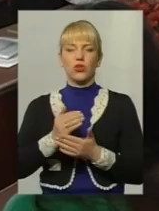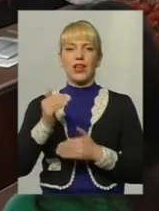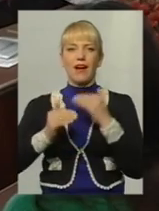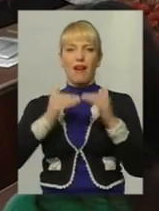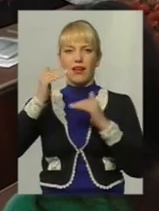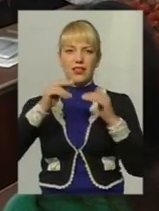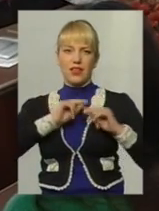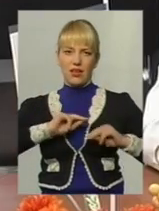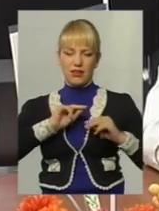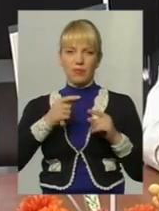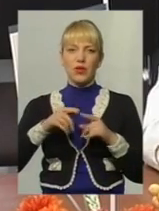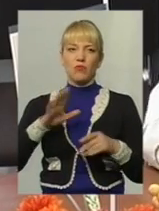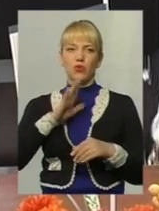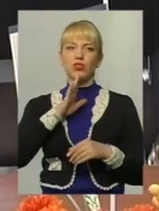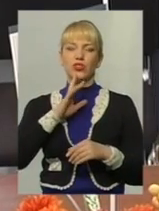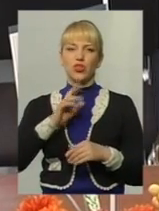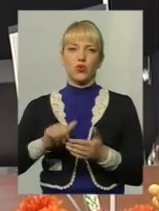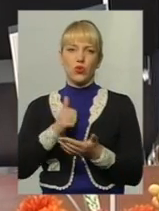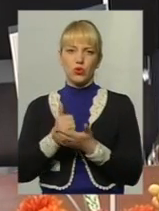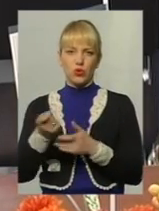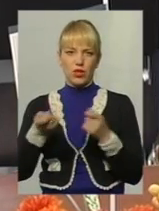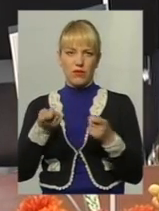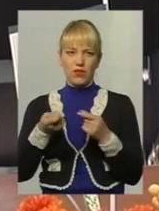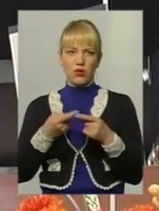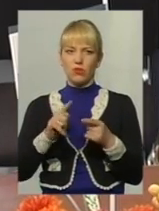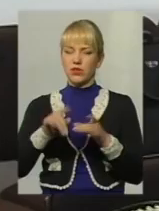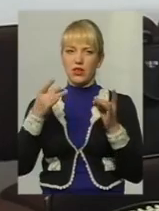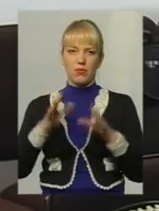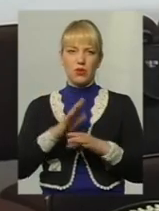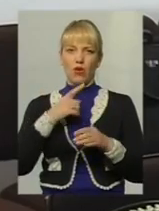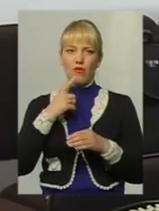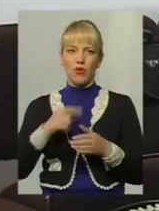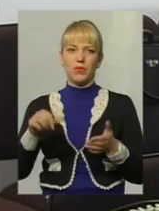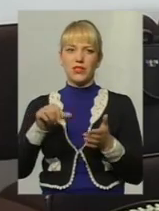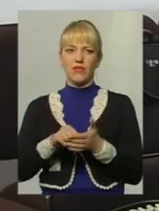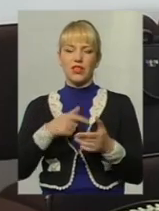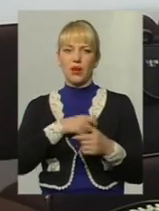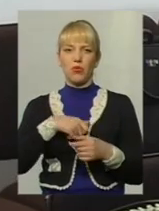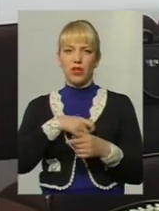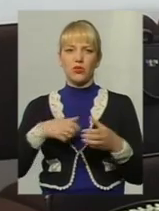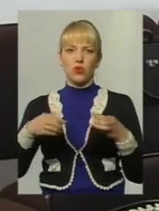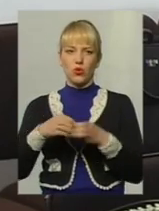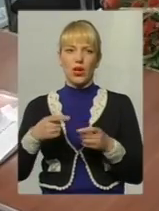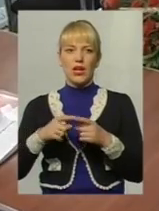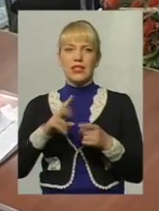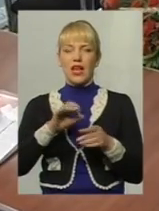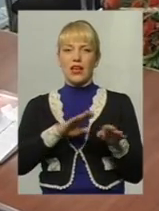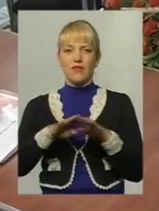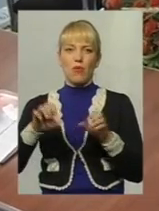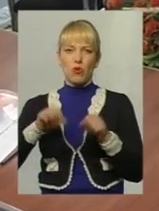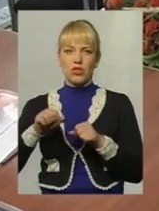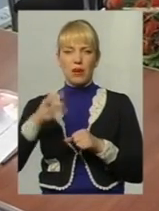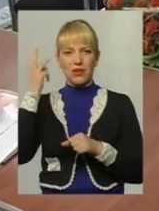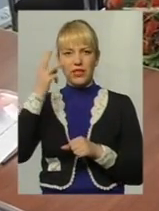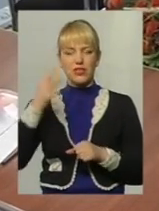жінкою на керівній посаді – справа не з легких, запевняють представниці депутатської групи за рівні можливості Хмельницької обласної ради. Кажуть,